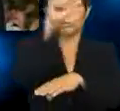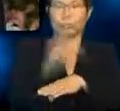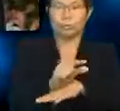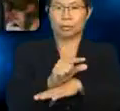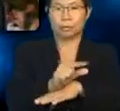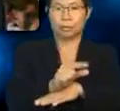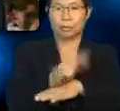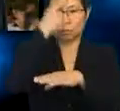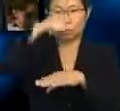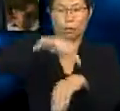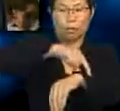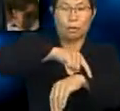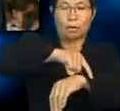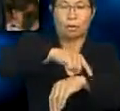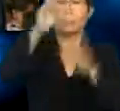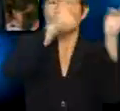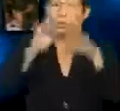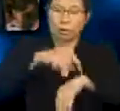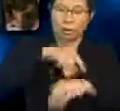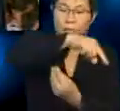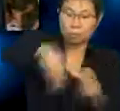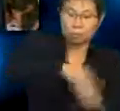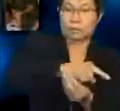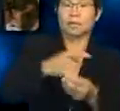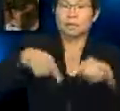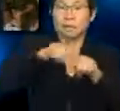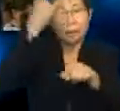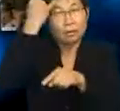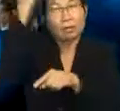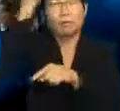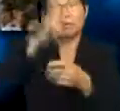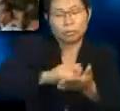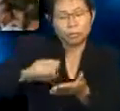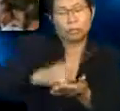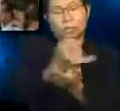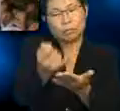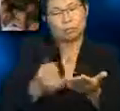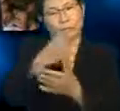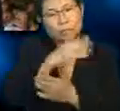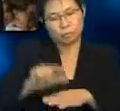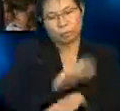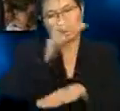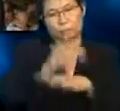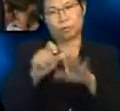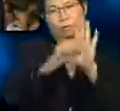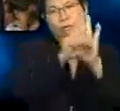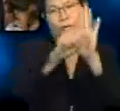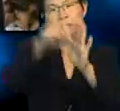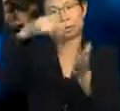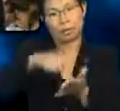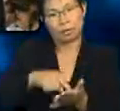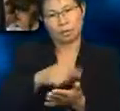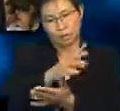unsur alam sekitar ini sebagai ilham untuk mengarang, melukis dan menggunakan simbol-simbol alam ini